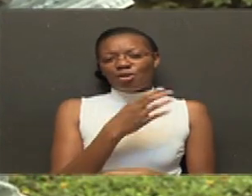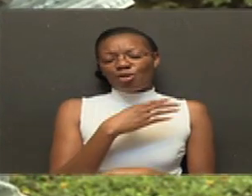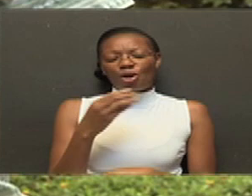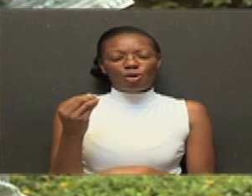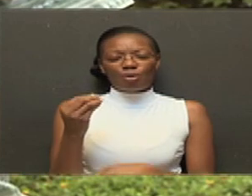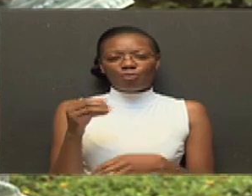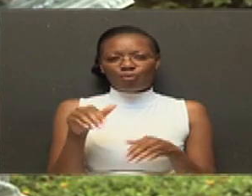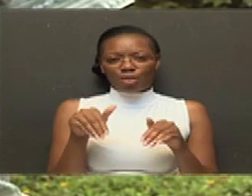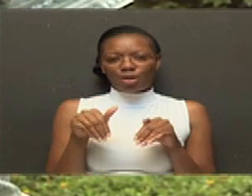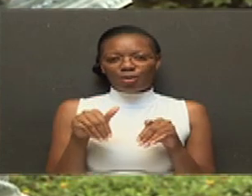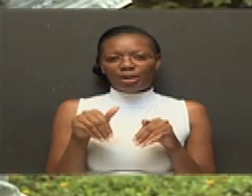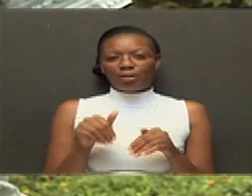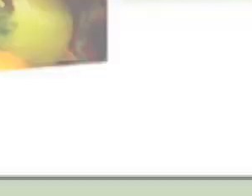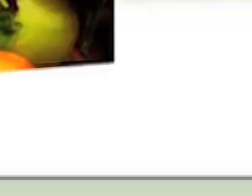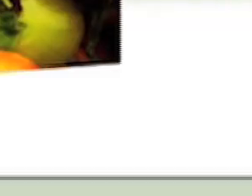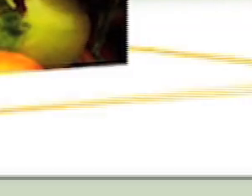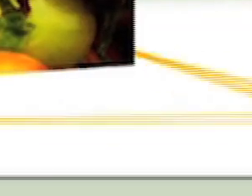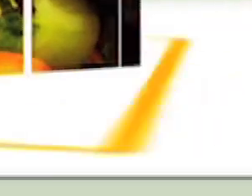kutoka eneo la miango.